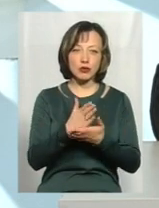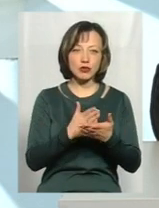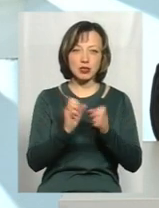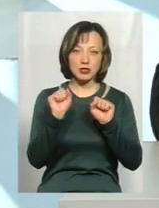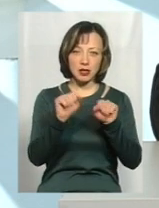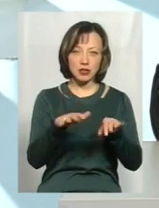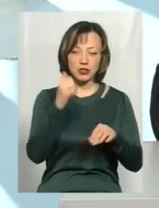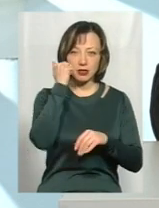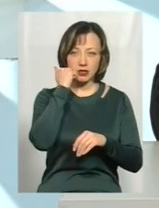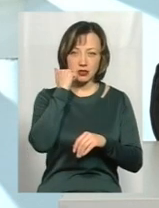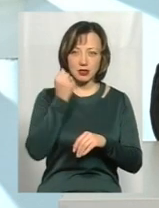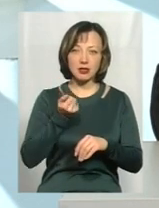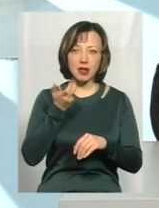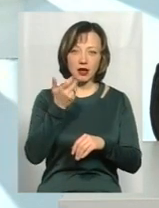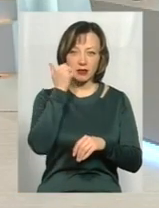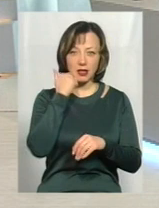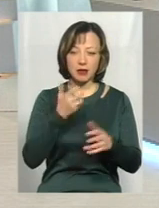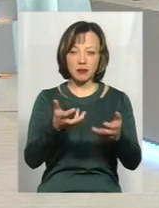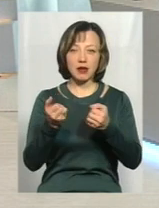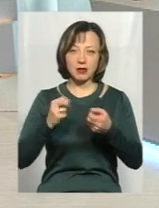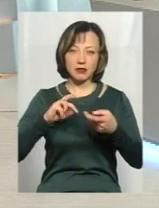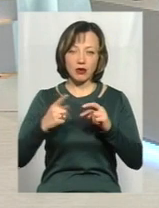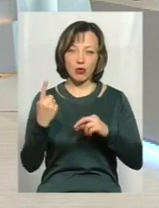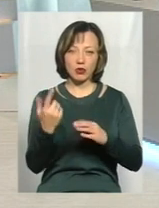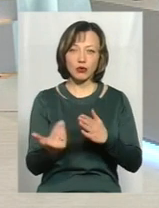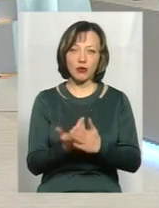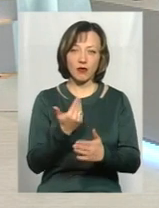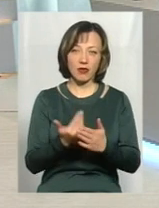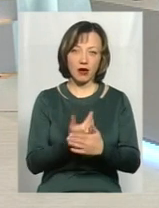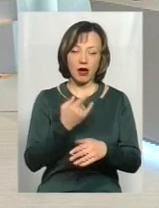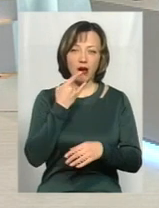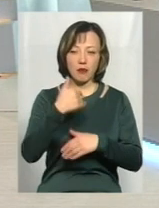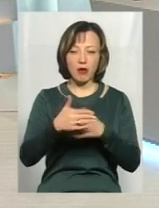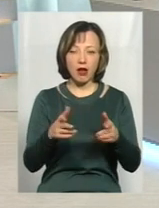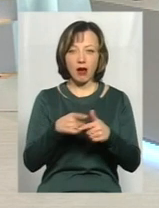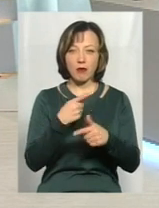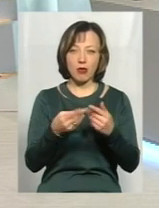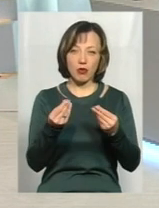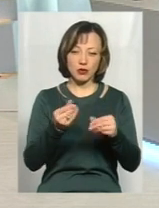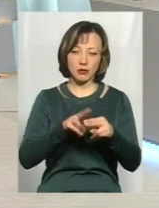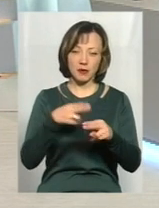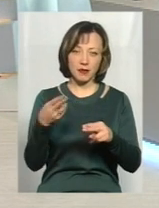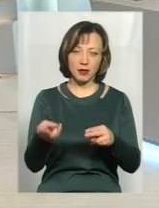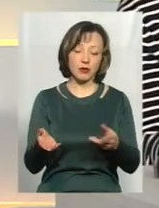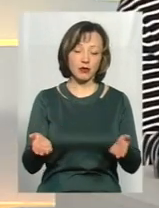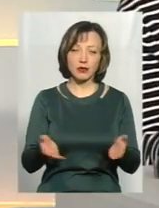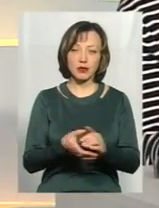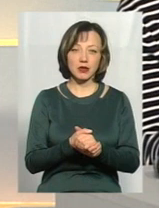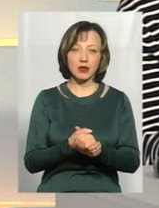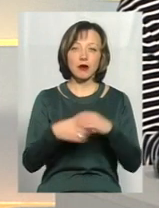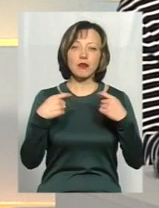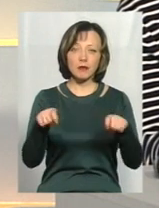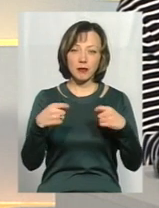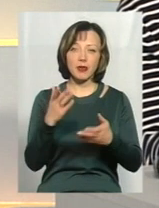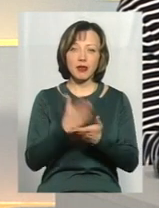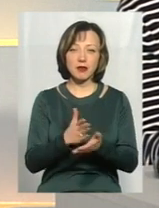здаєш декілька старих, береш замість того один новий акумулятор. Або грошима віддають. Тому збут є,